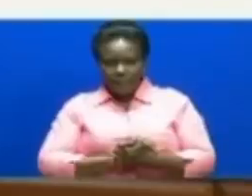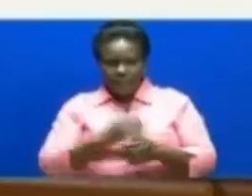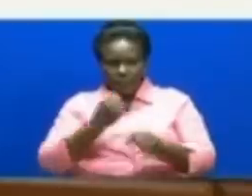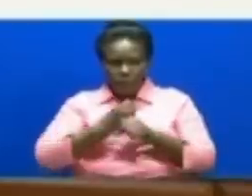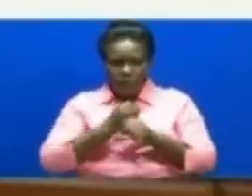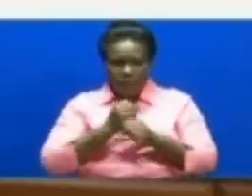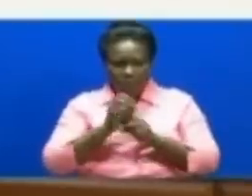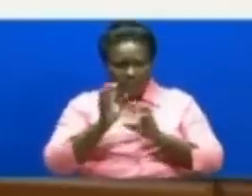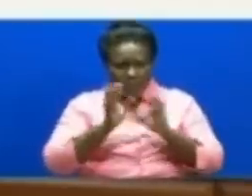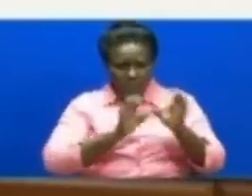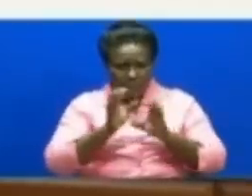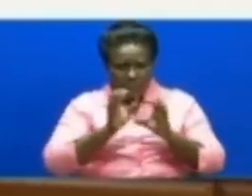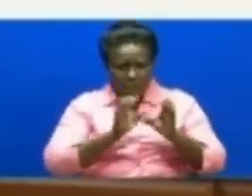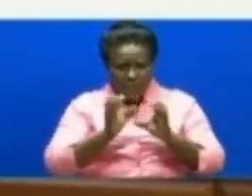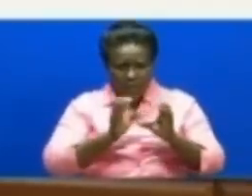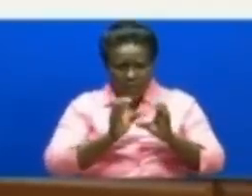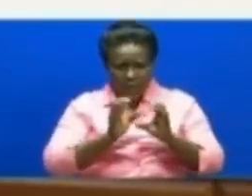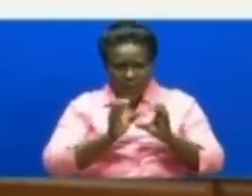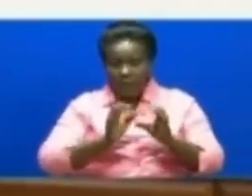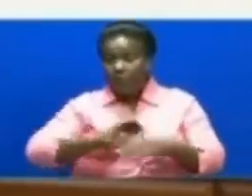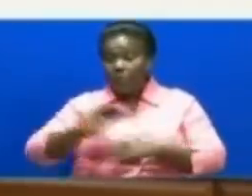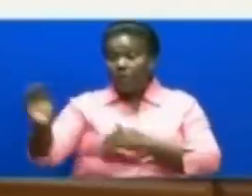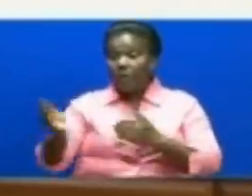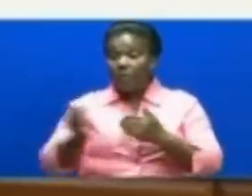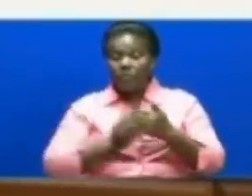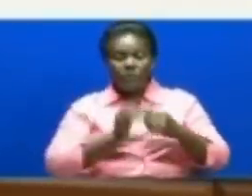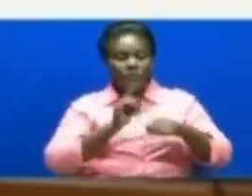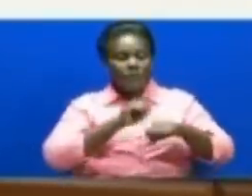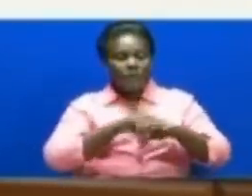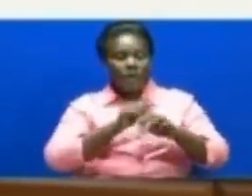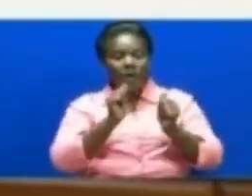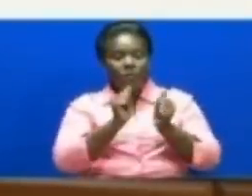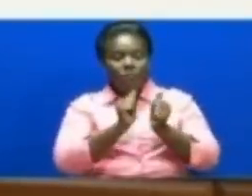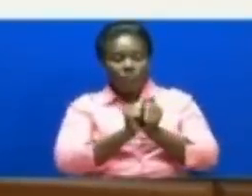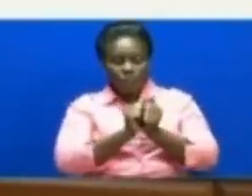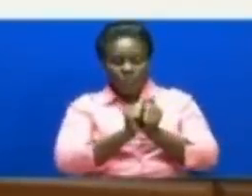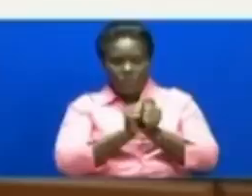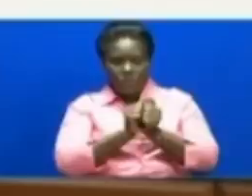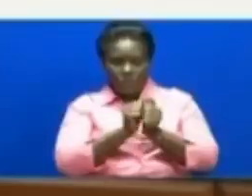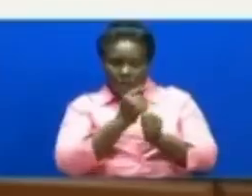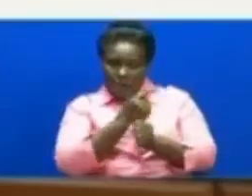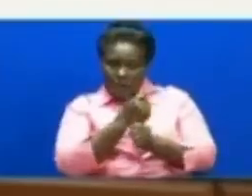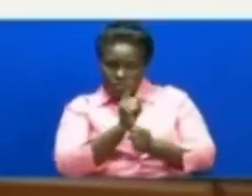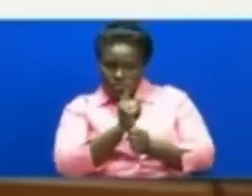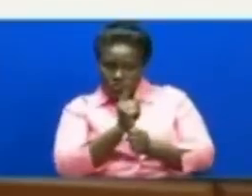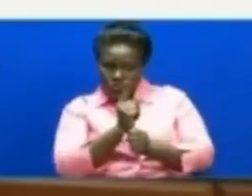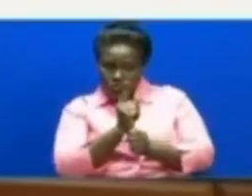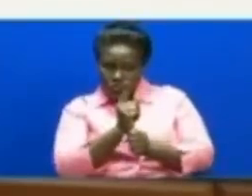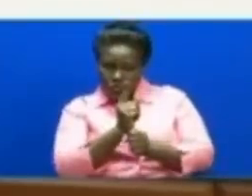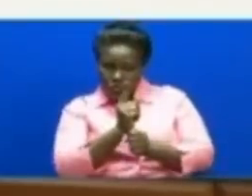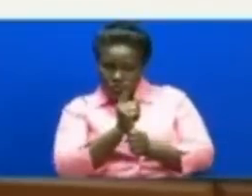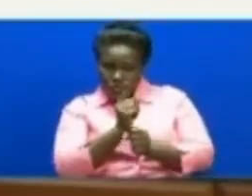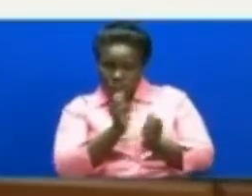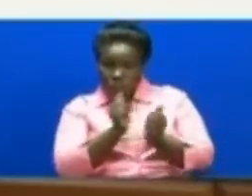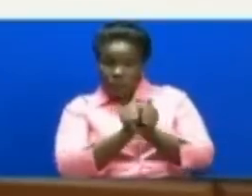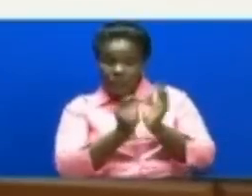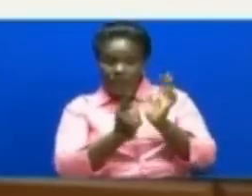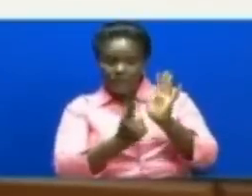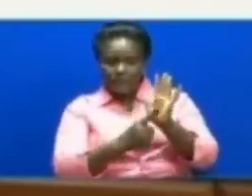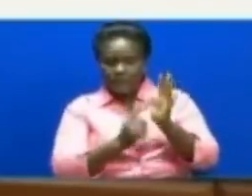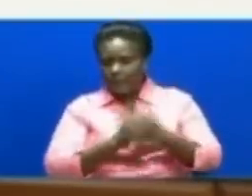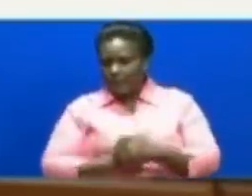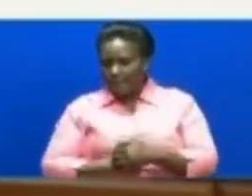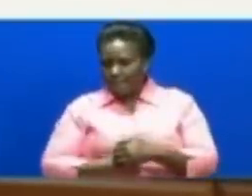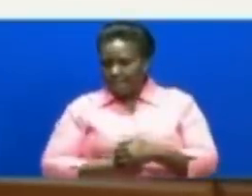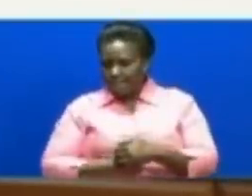wakarudi hapa mda wasaat kumi kasoro daka kuminasita Nipo lipo kuja kuniona niliwarusu waka ingia Sasa nikiwa